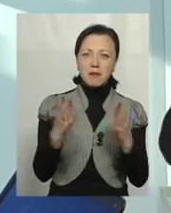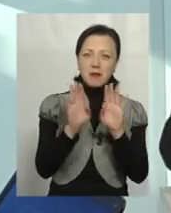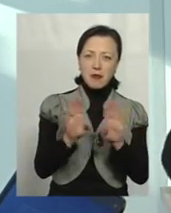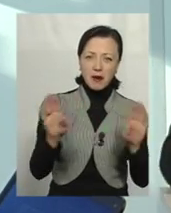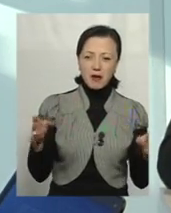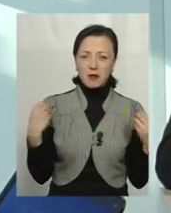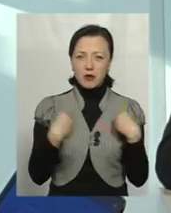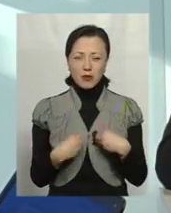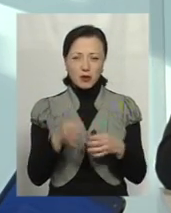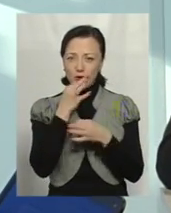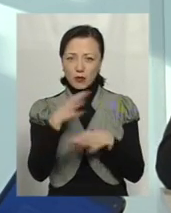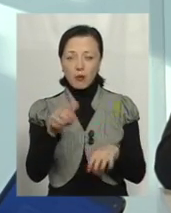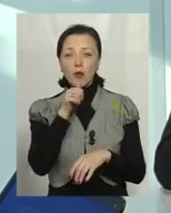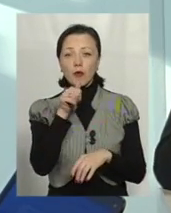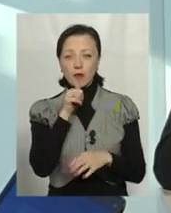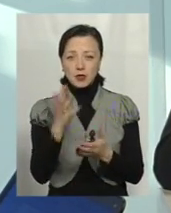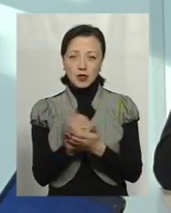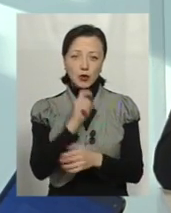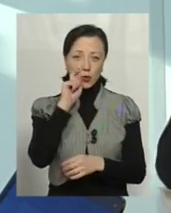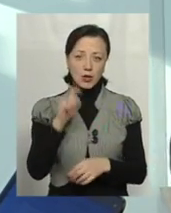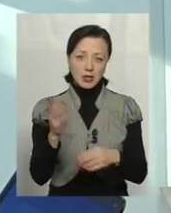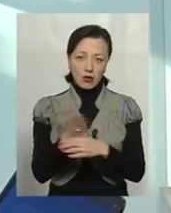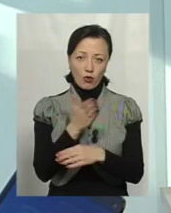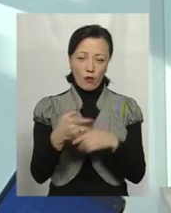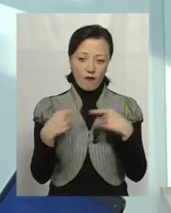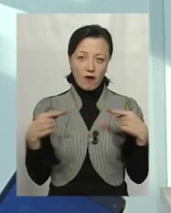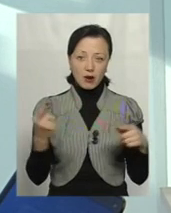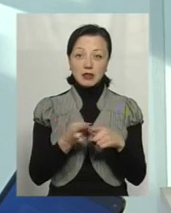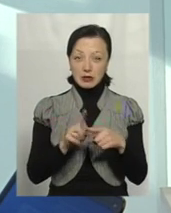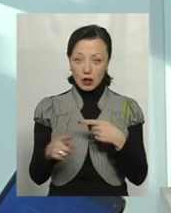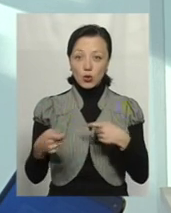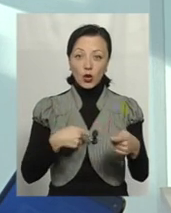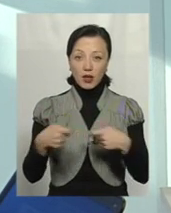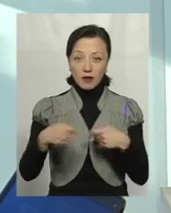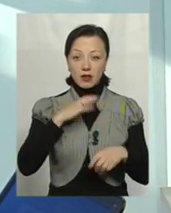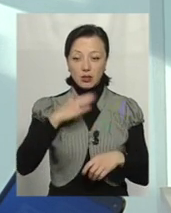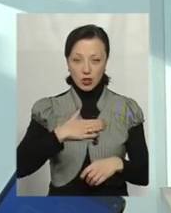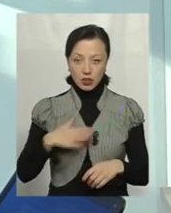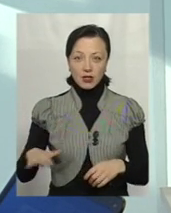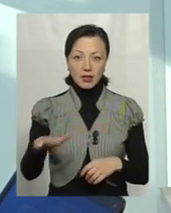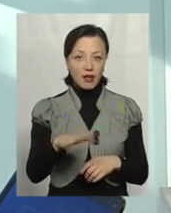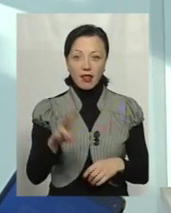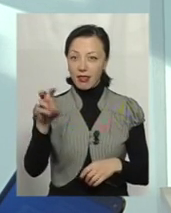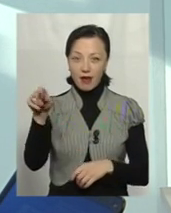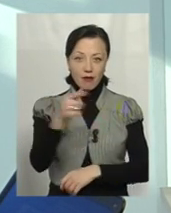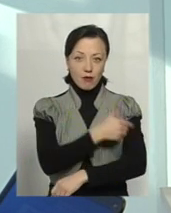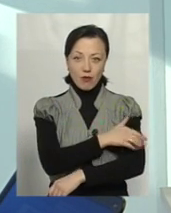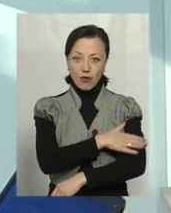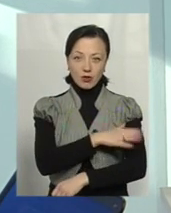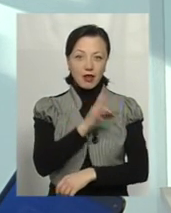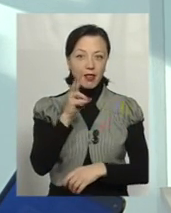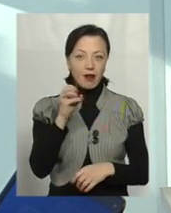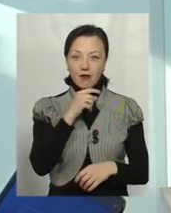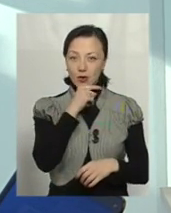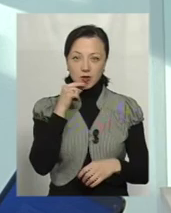нас оточують. Попробуйте знайти український товар. І це ми говоримо про торгівлю на нашій території. Ні в Польщі, ні